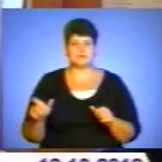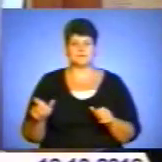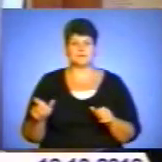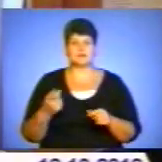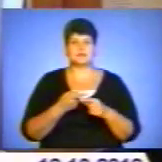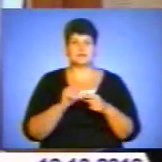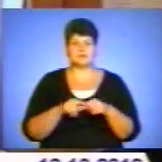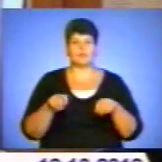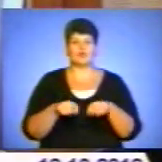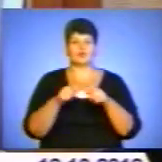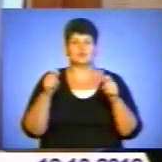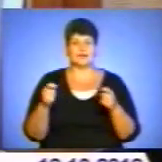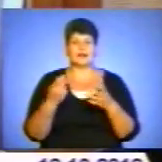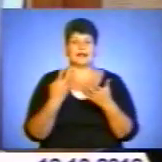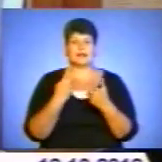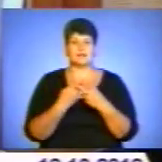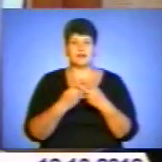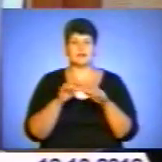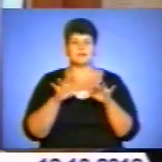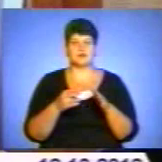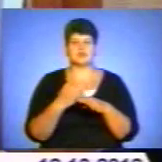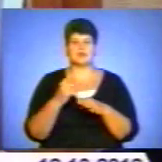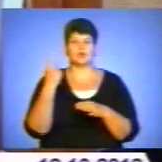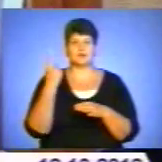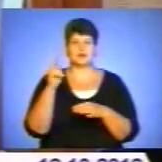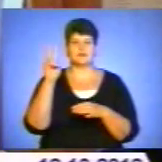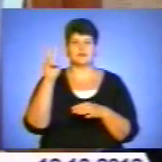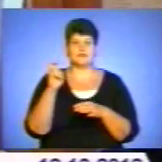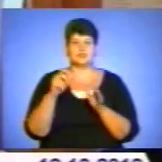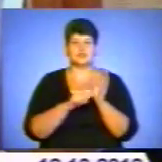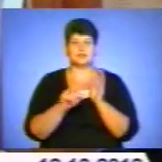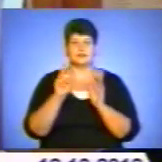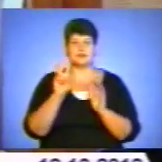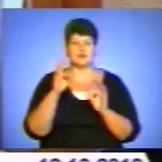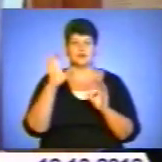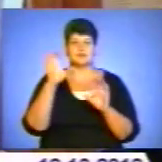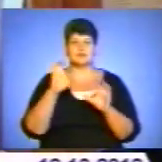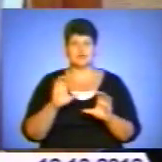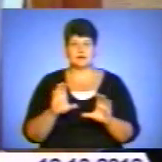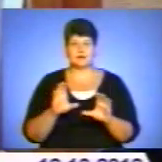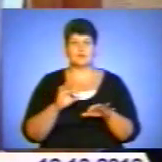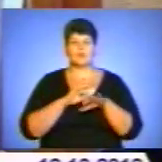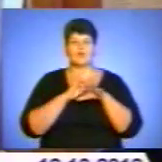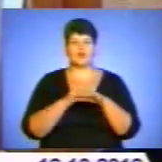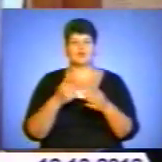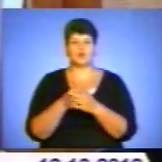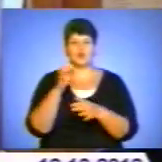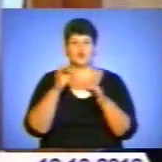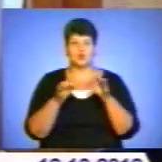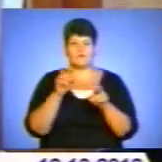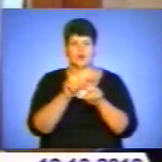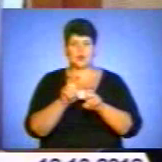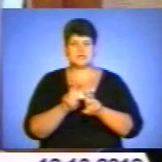кримінальна справа за частиною першої статті 263, проводиться досудове розслідування.